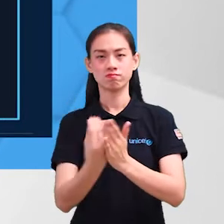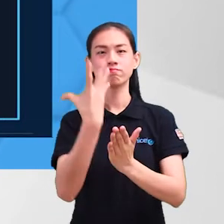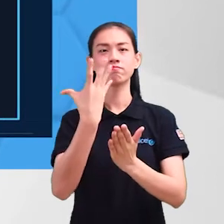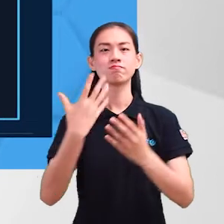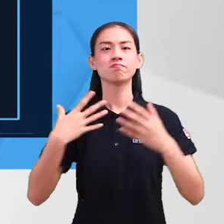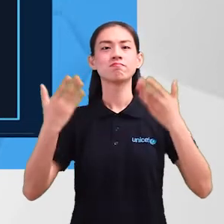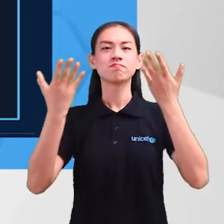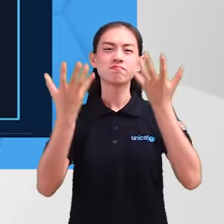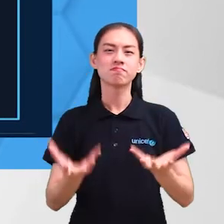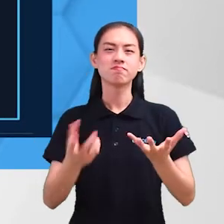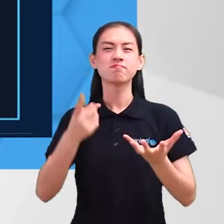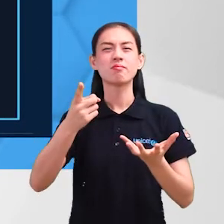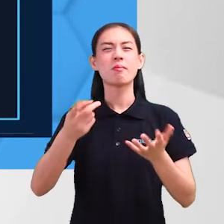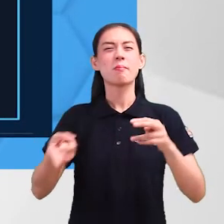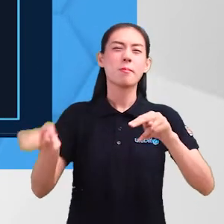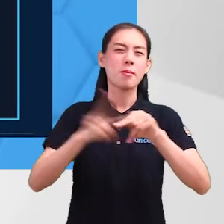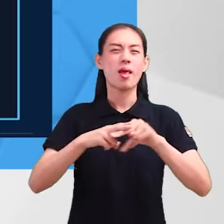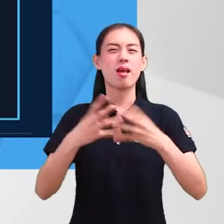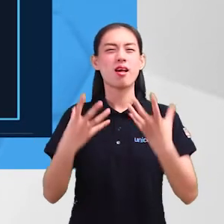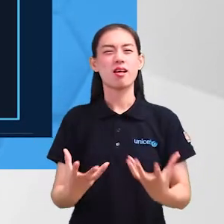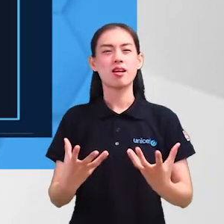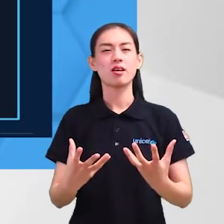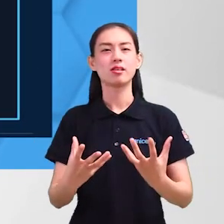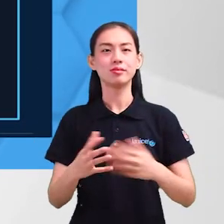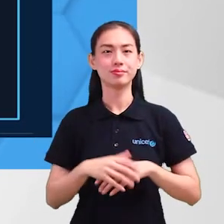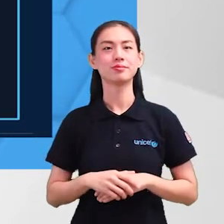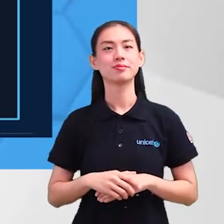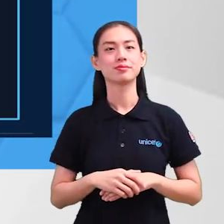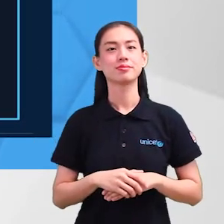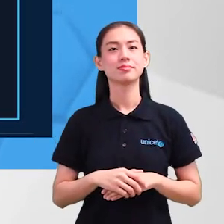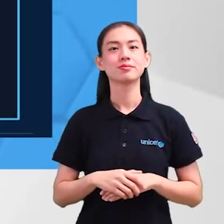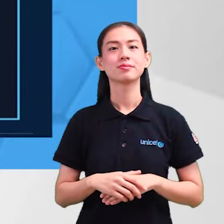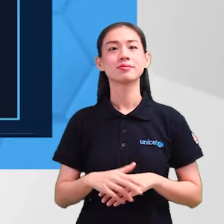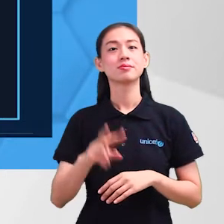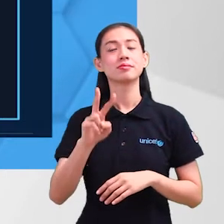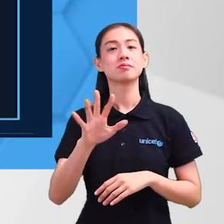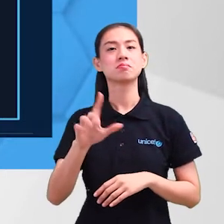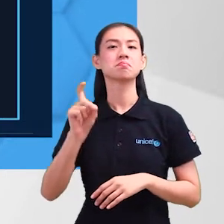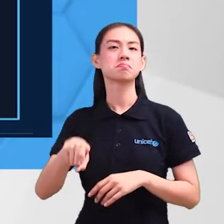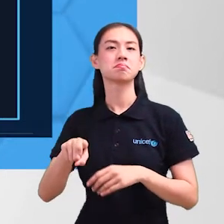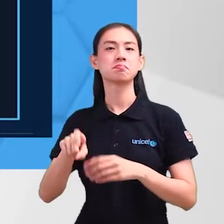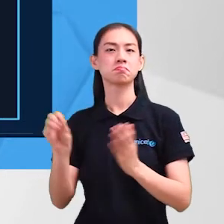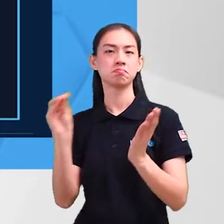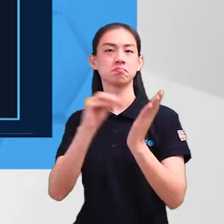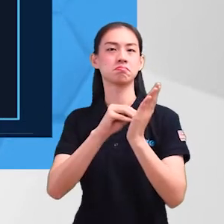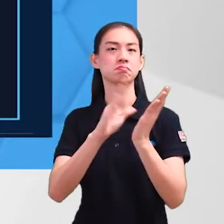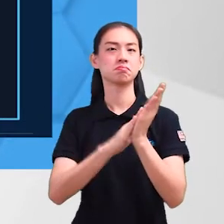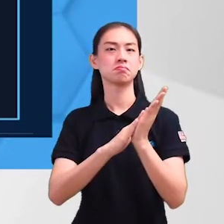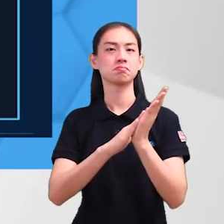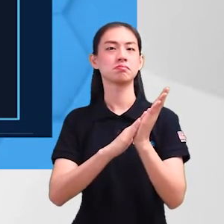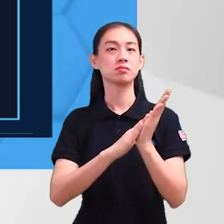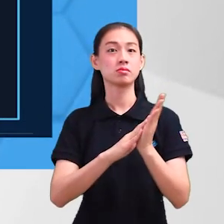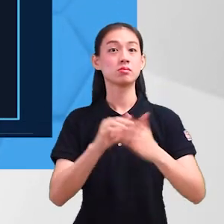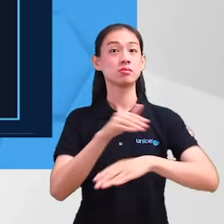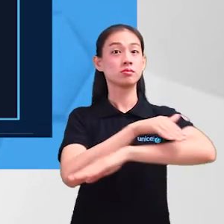maka paparkan berat anda berlebihan atau obis BMI lebih 25 adalah syarat yang perlu dipenuhi